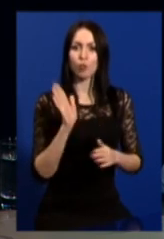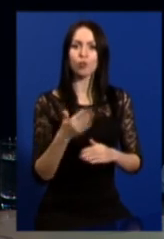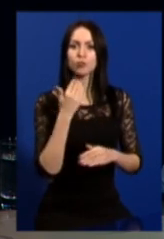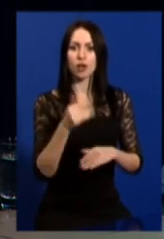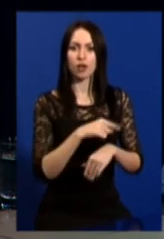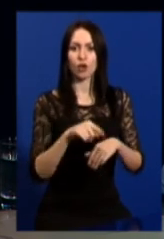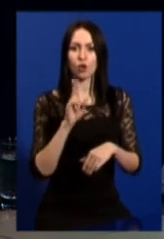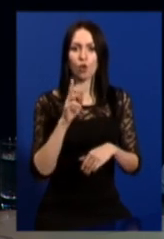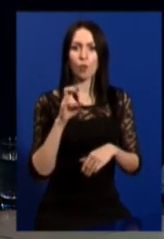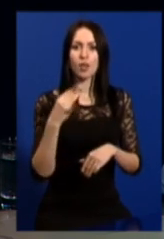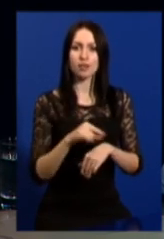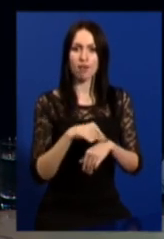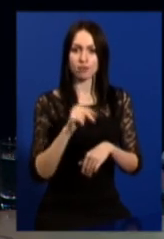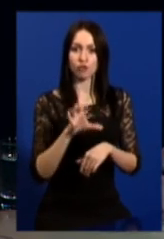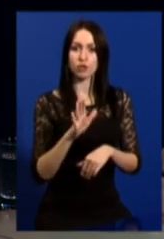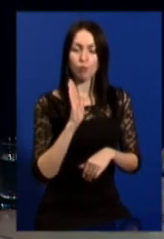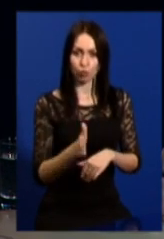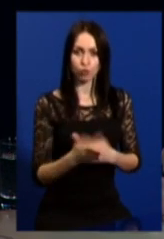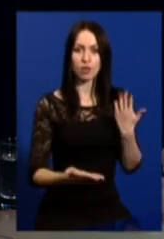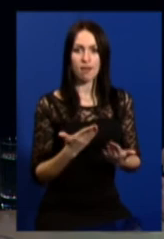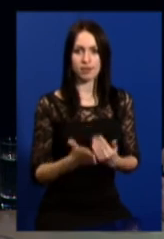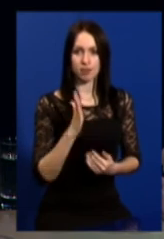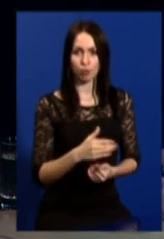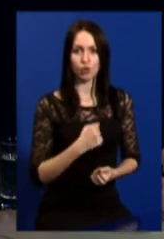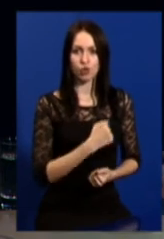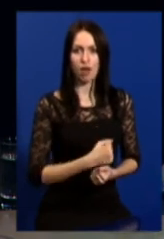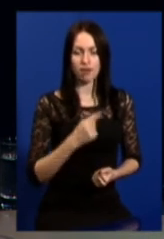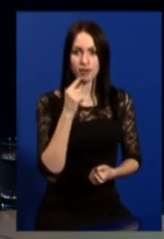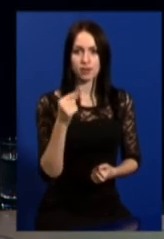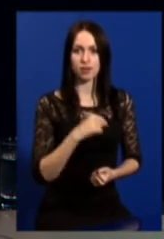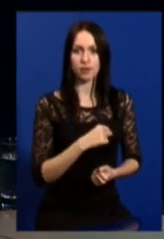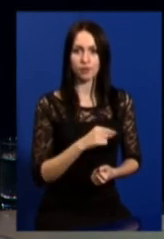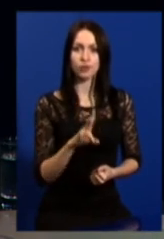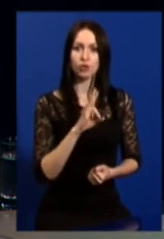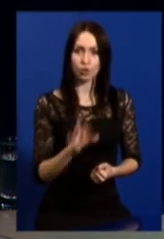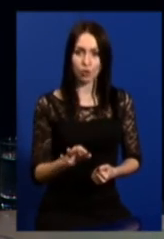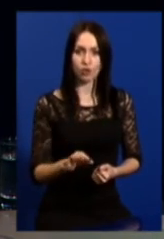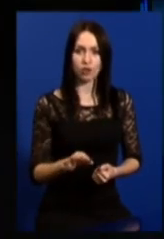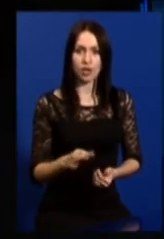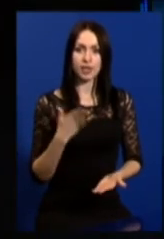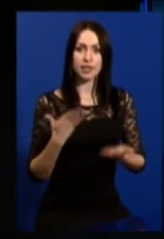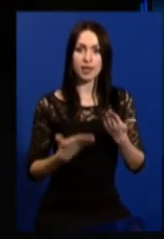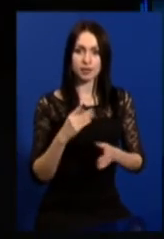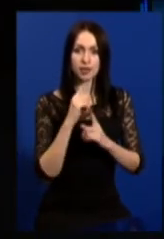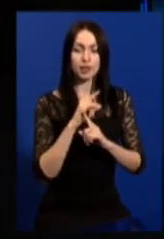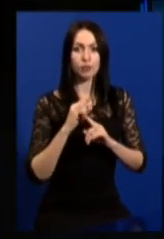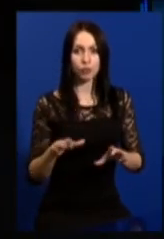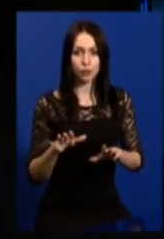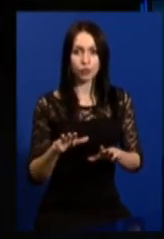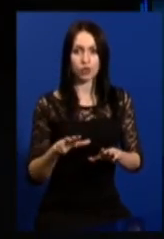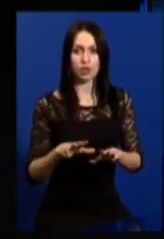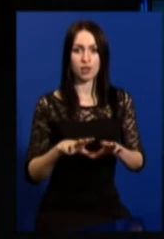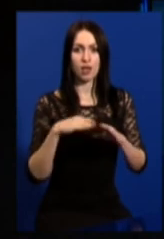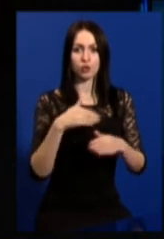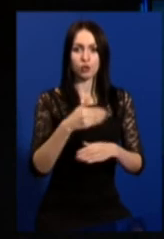година? Буде. якщо буде агресія. Але якщо не буде наступальних дій,